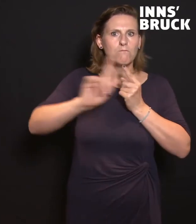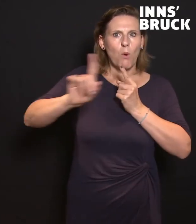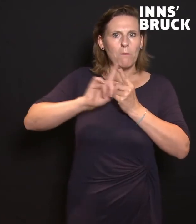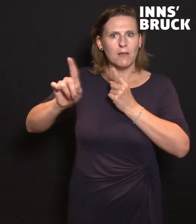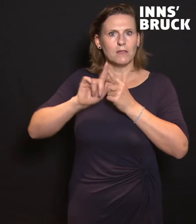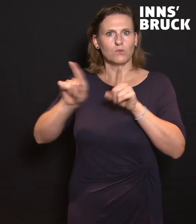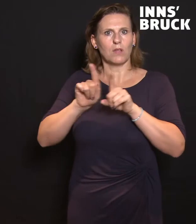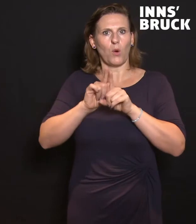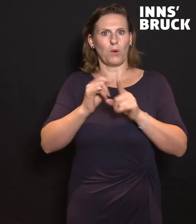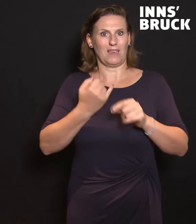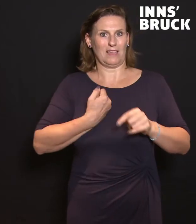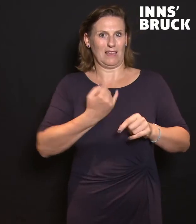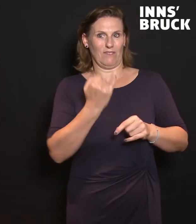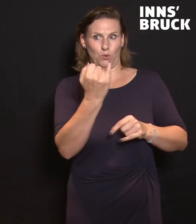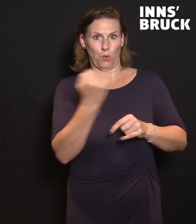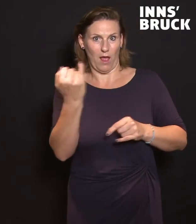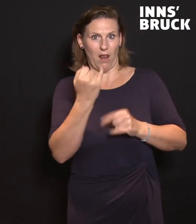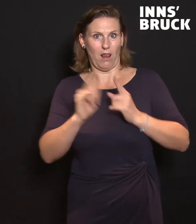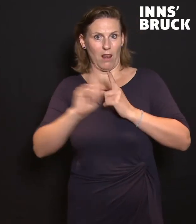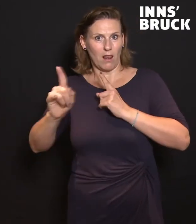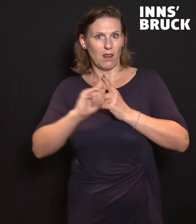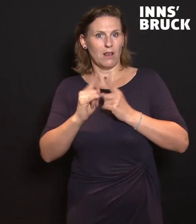für individuelle Mobilität und wenn für welche.